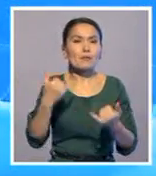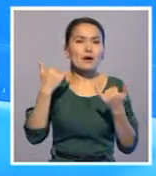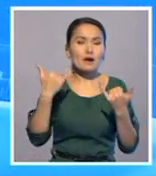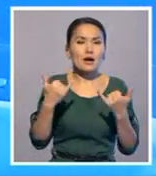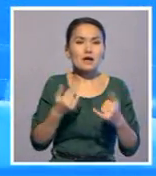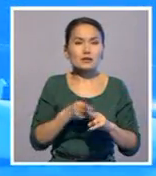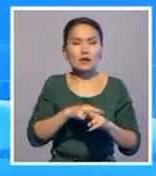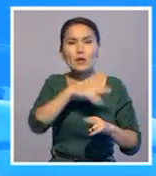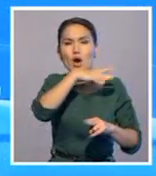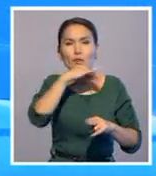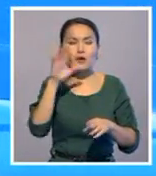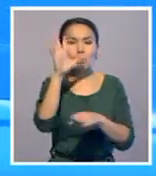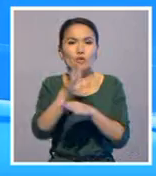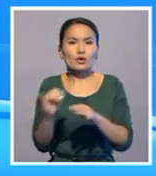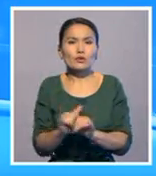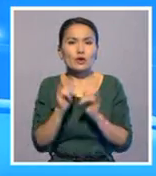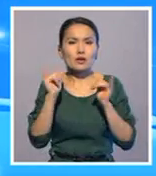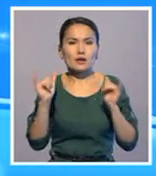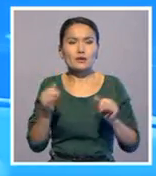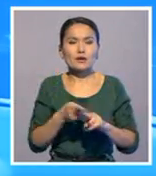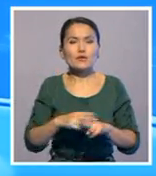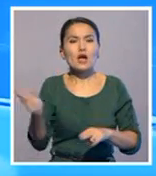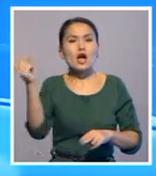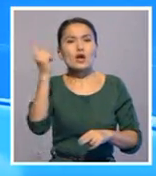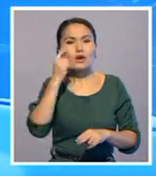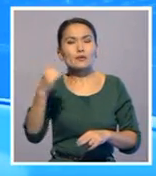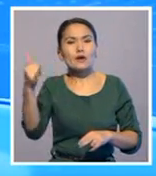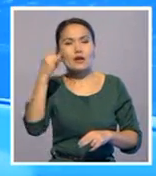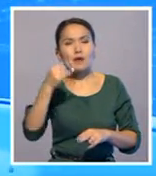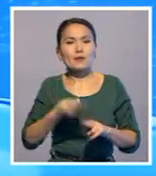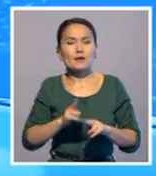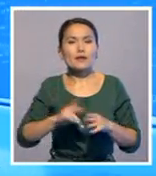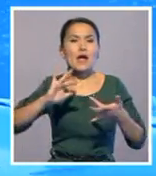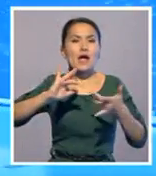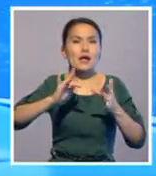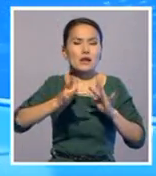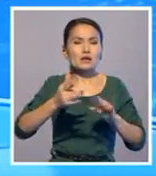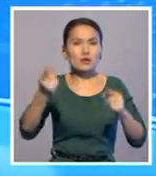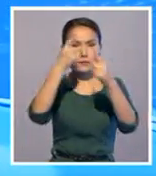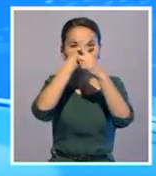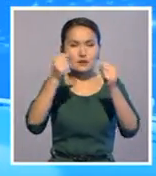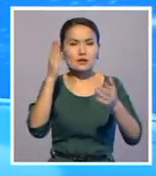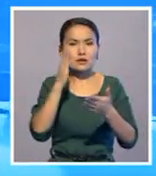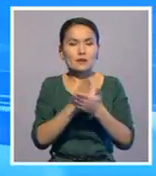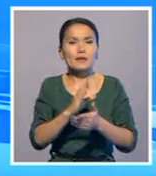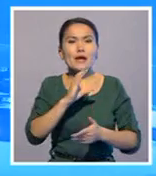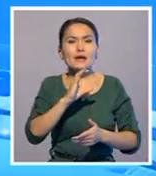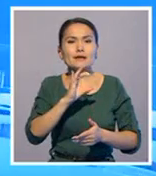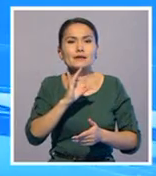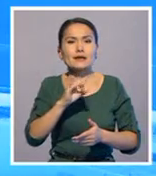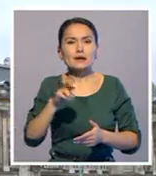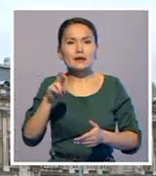лоқы көрсеті оқиғасы жиелеген. Лауазында тұлғалардың ұялы телефонына, электронды жәшіктеріне мұндай қабарламана, Сириядағы соғыста